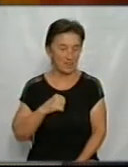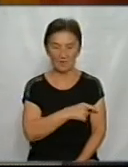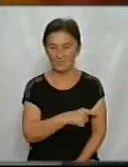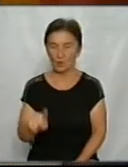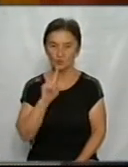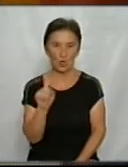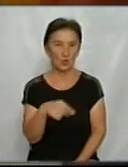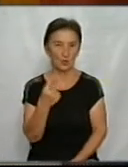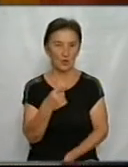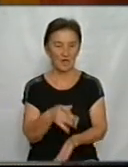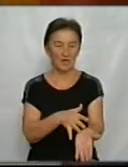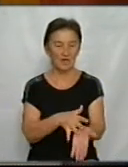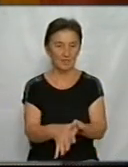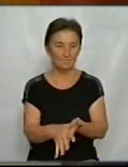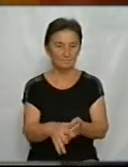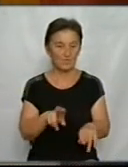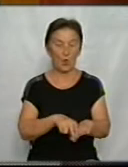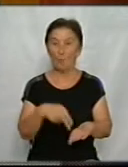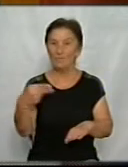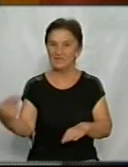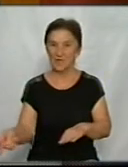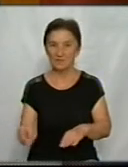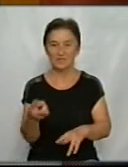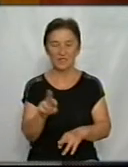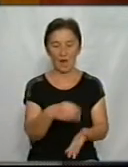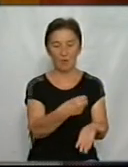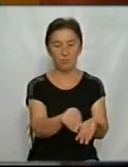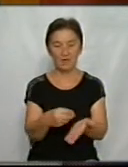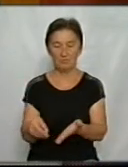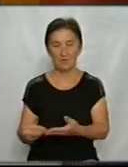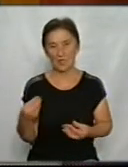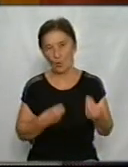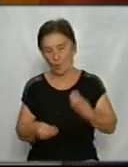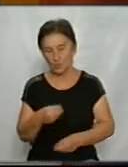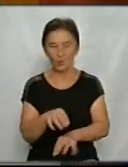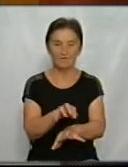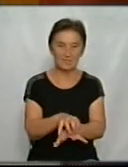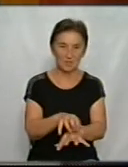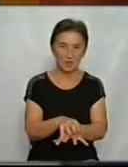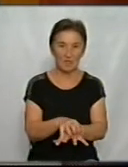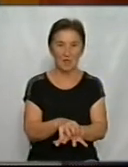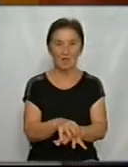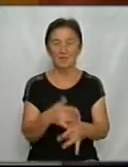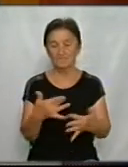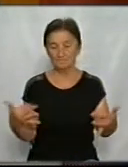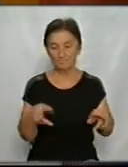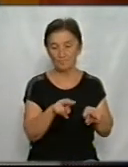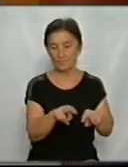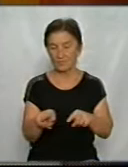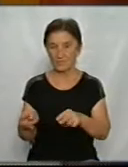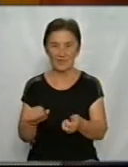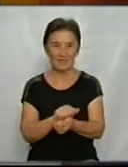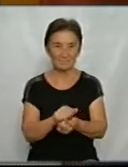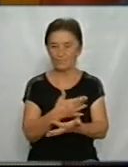витратити кошти грошової компенсації виключно для придбання дитині одягу, взуття, засобів гігієни та догляду текстилю,